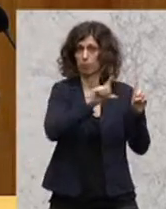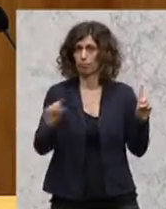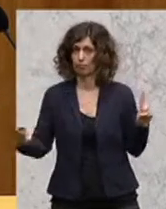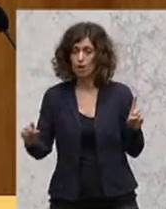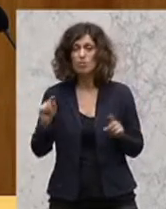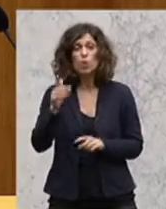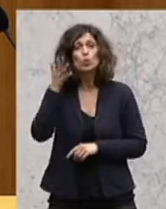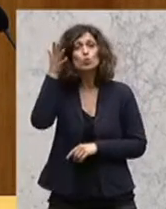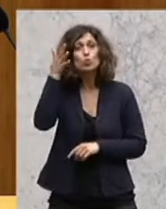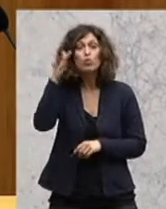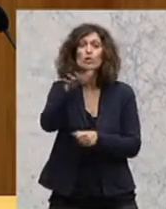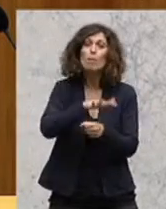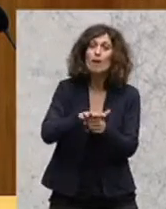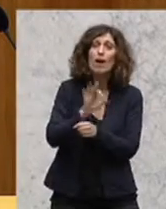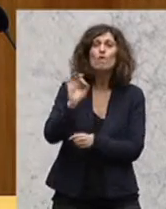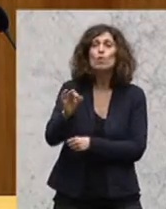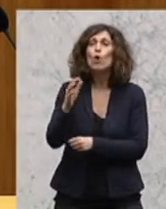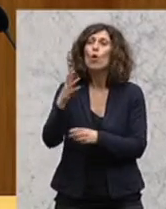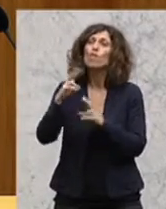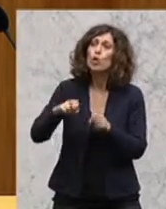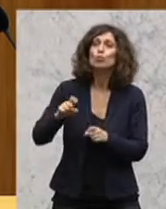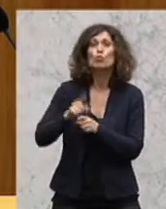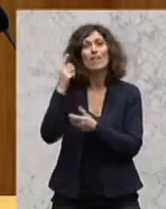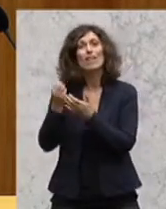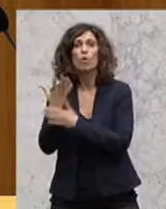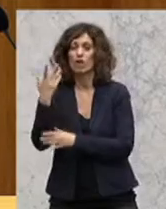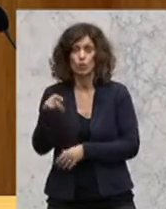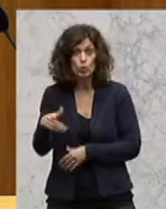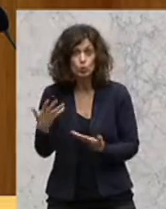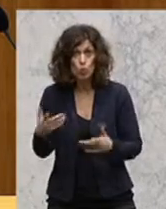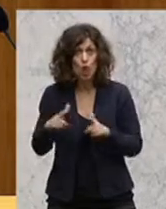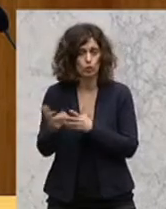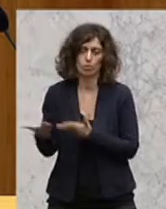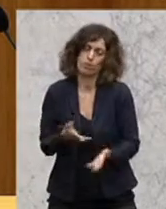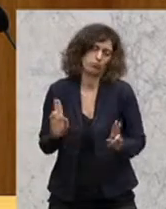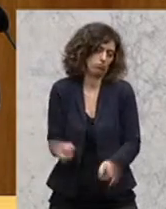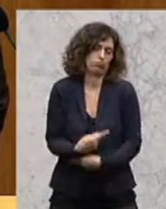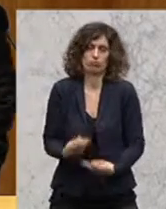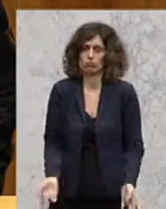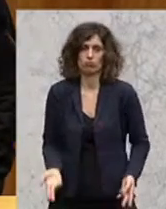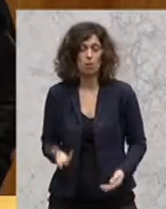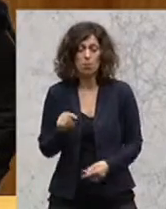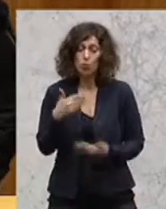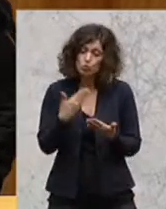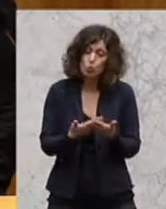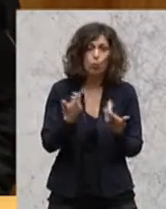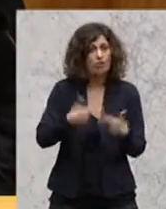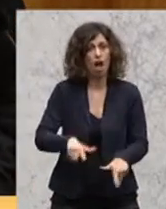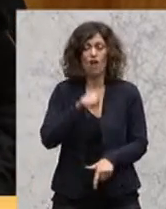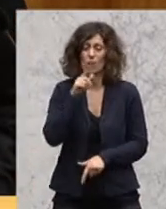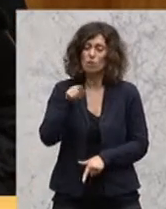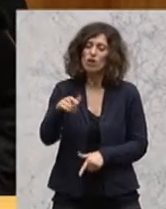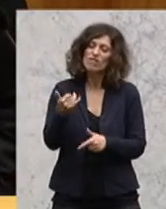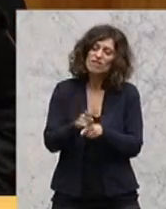ist in den Zukunftsbereichen wie Forschung und Innovation nicht tragbar. Das kann und darf nicht sein. Das ist eine strukturelle